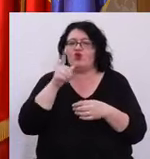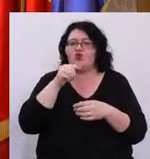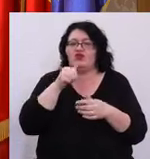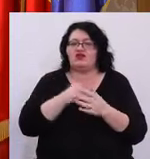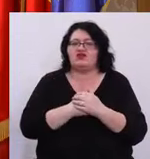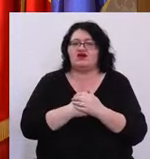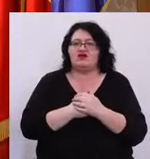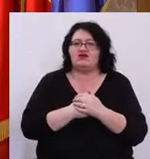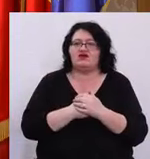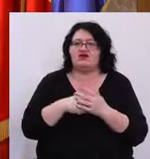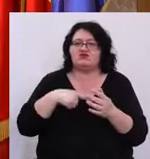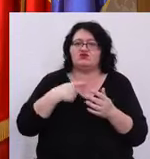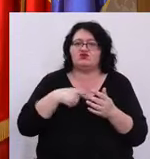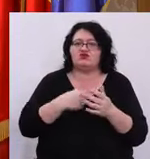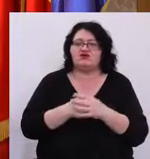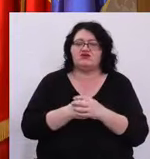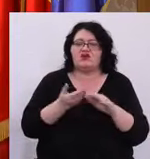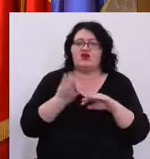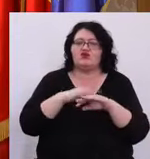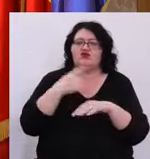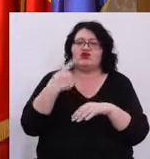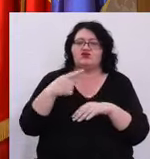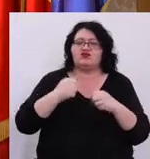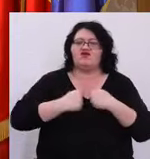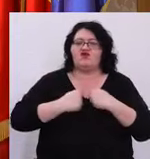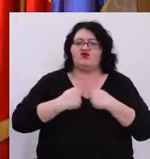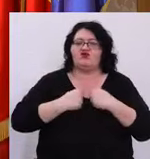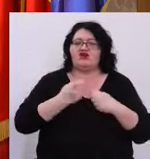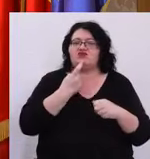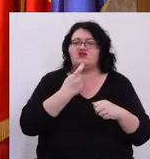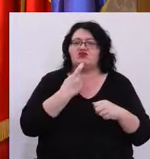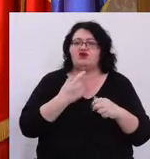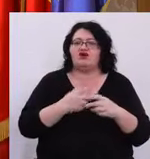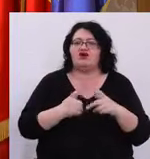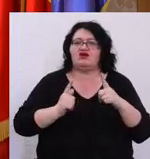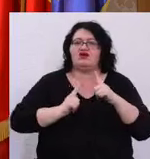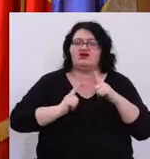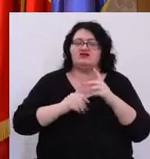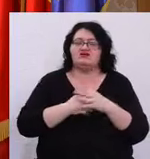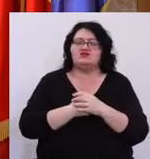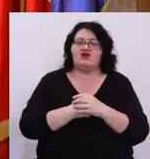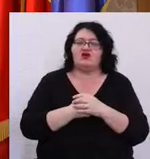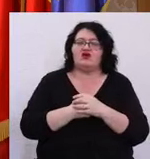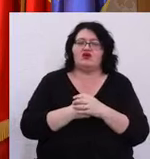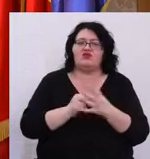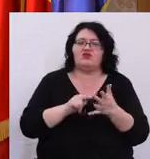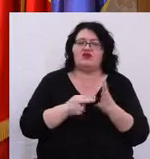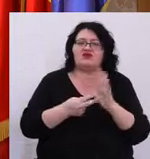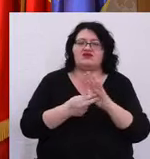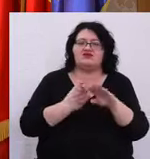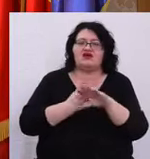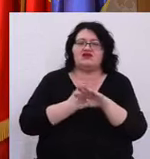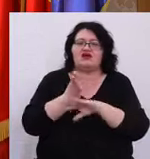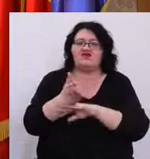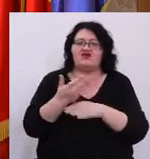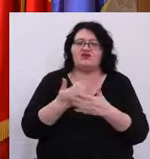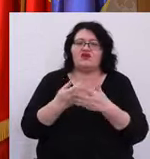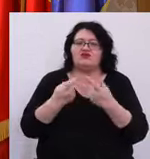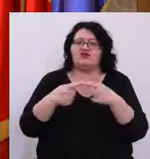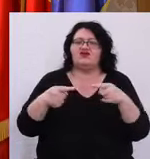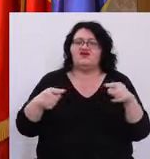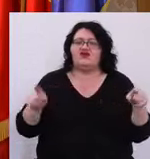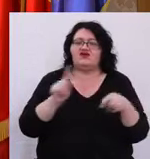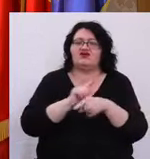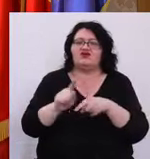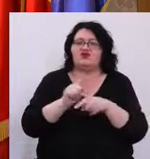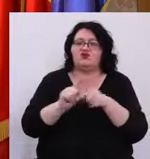Unde sunt peste 100 de voluntari din Timișoara care stau gata să intervină pentru tot felul